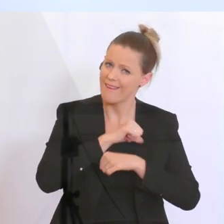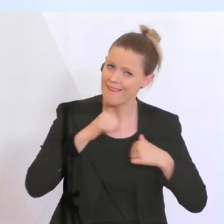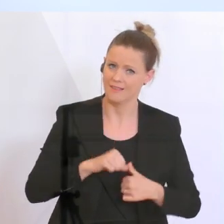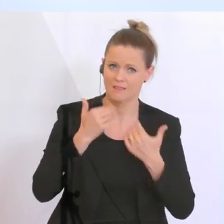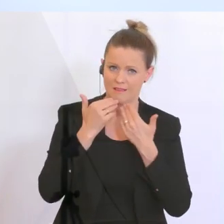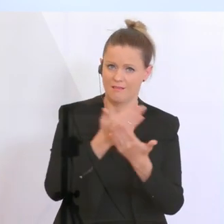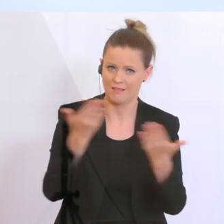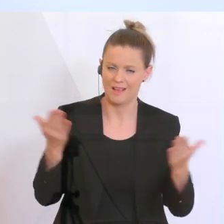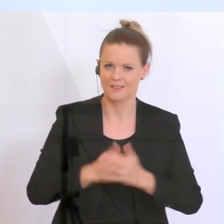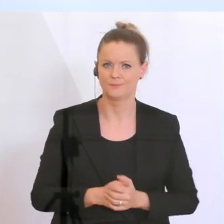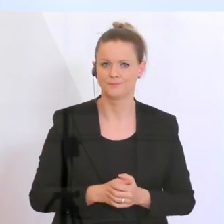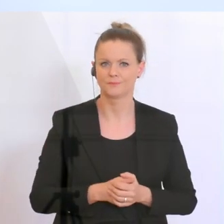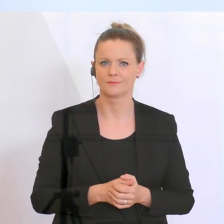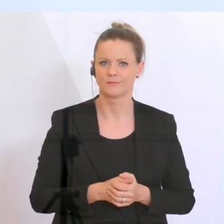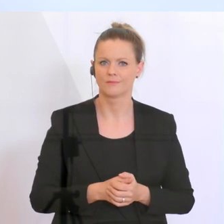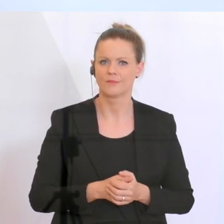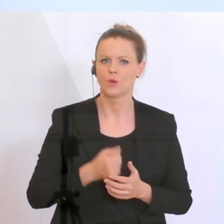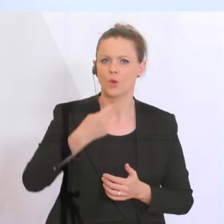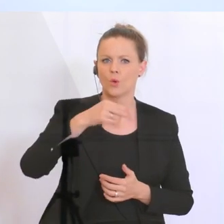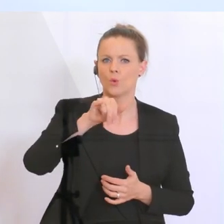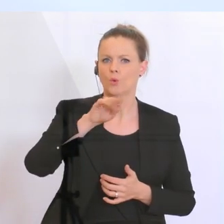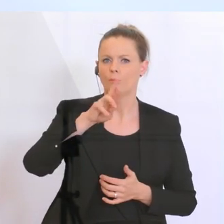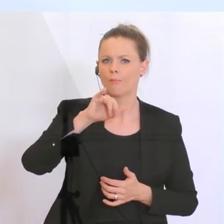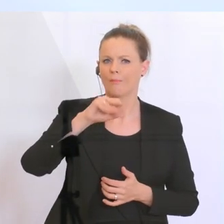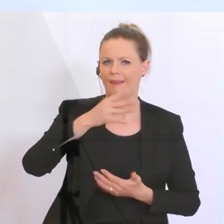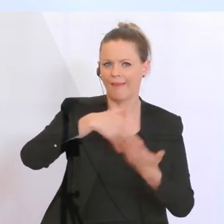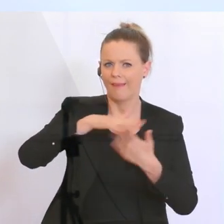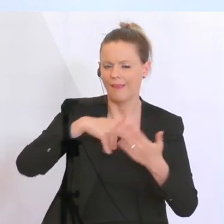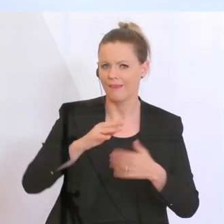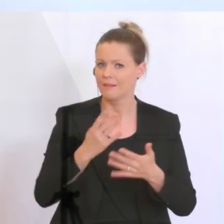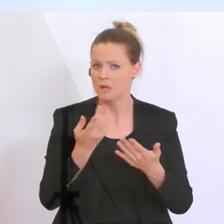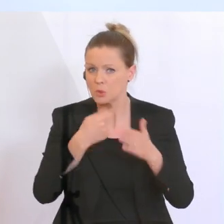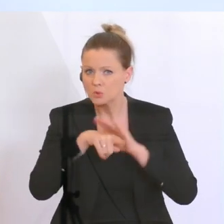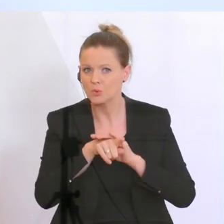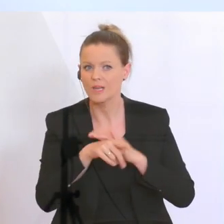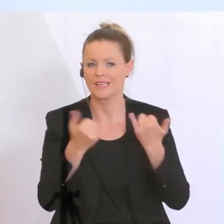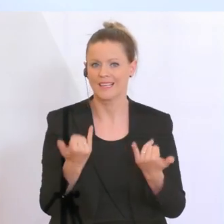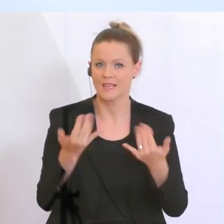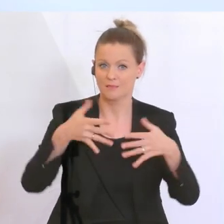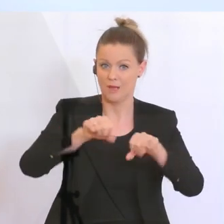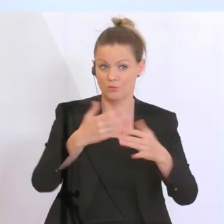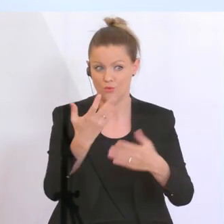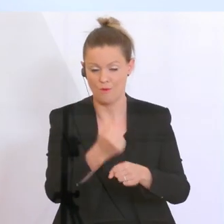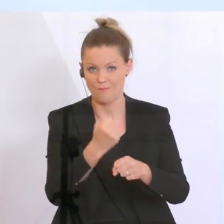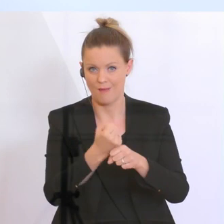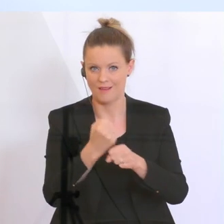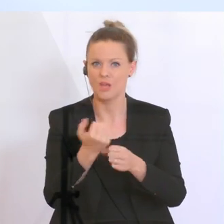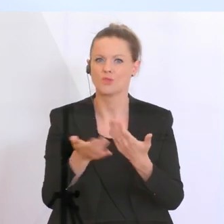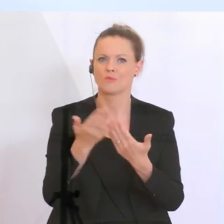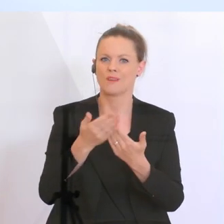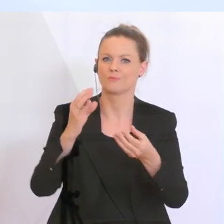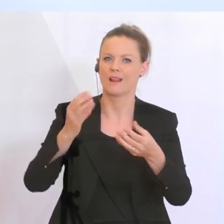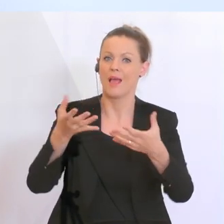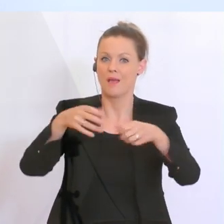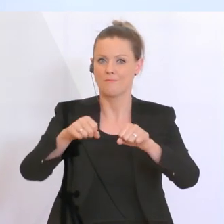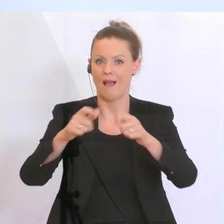Dieser hybride Ansatz, den die meisten österreichischen Banken oder die österreichischen Banken primär fahren. Nämlich eine Bankfiliale auf der